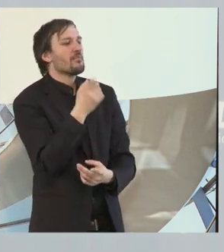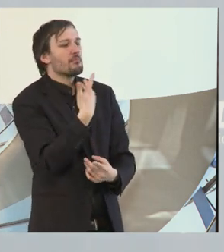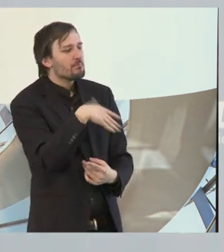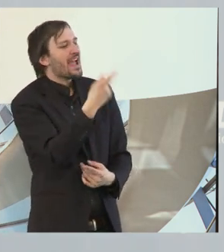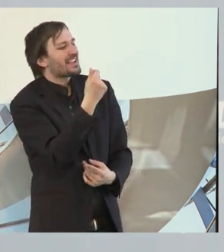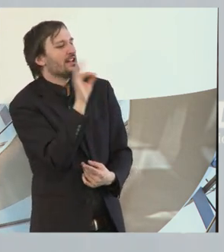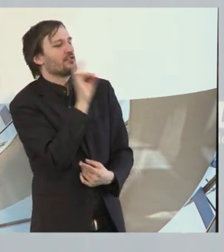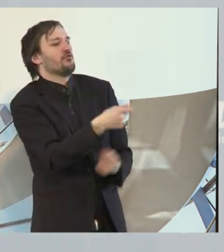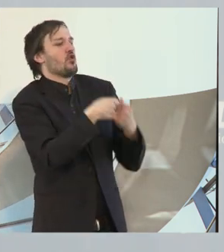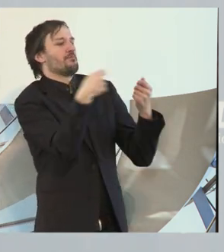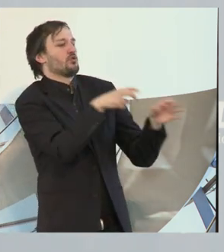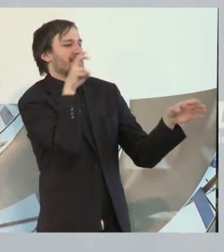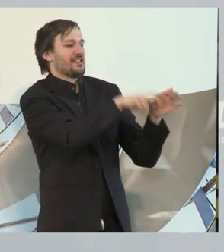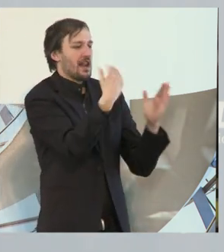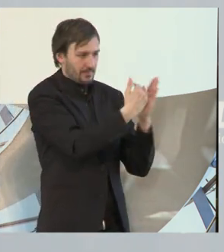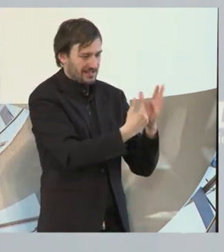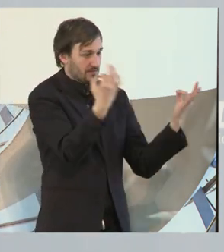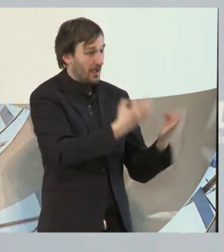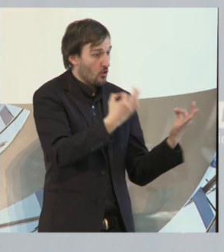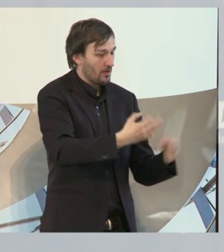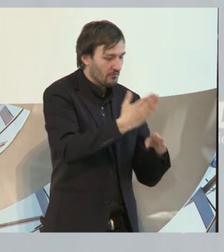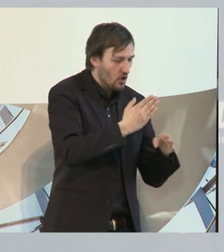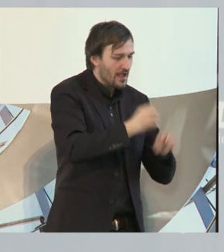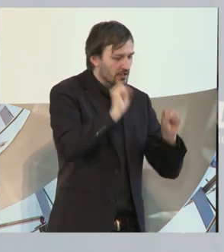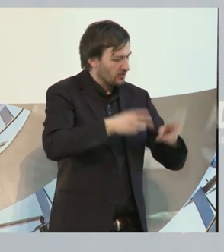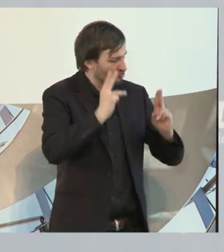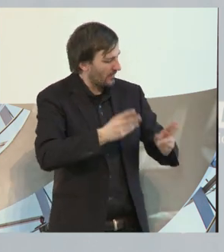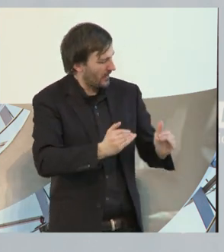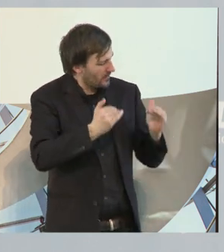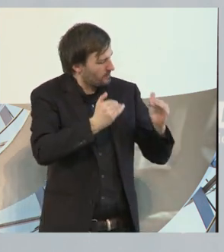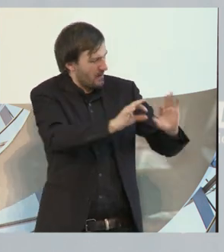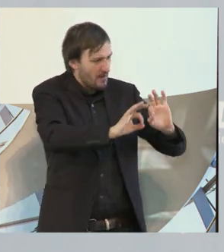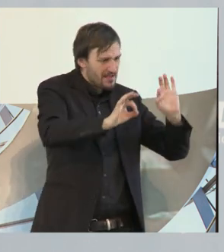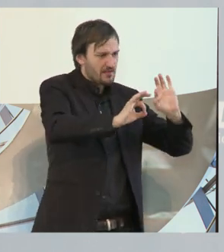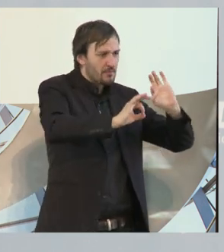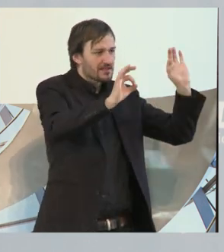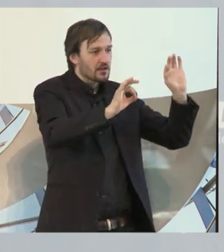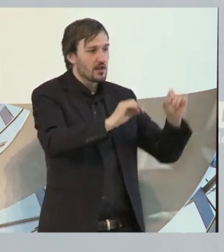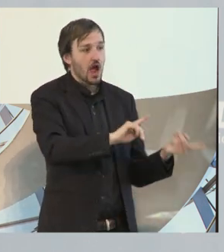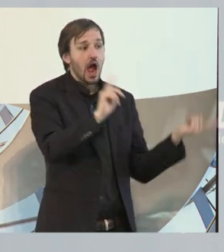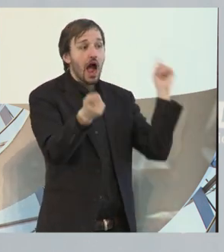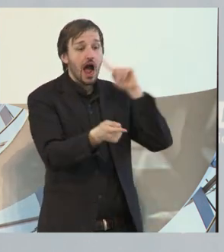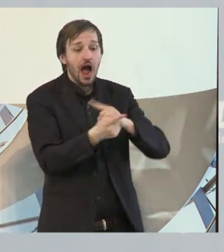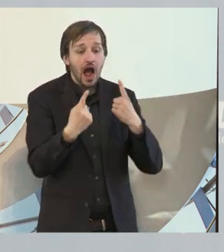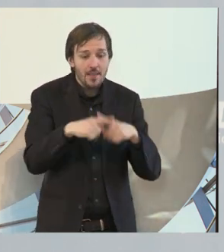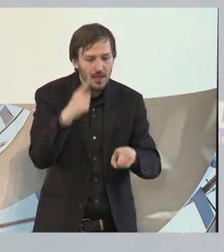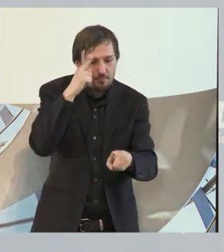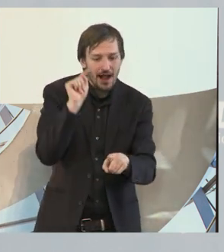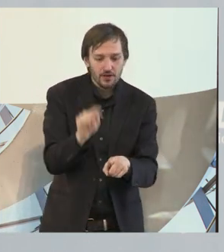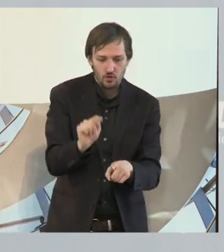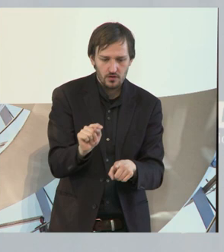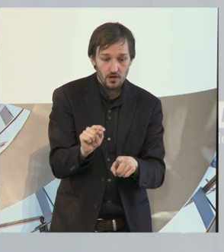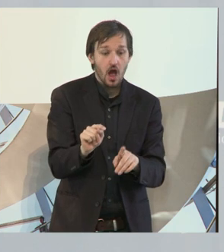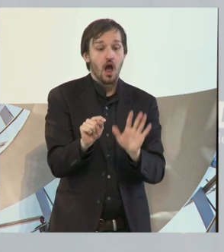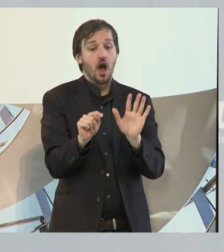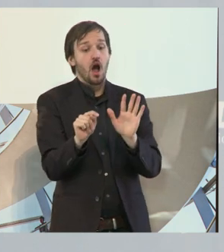Bundesteilhabegesetz. Und dann könnten wir endlich mal ein paar Standards nach oben schrauben. Die anderen sagen, wenn es dazu führt,